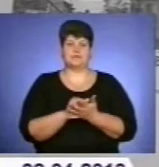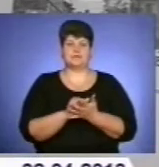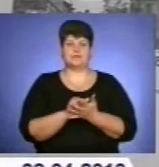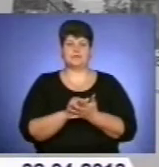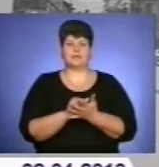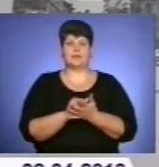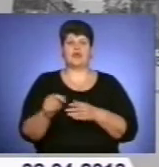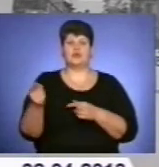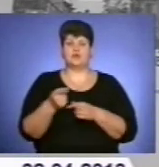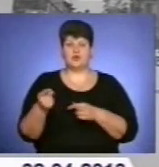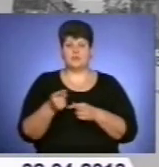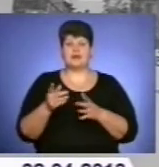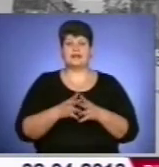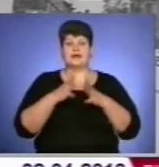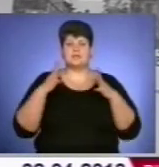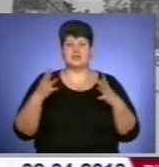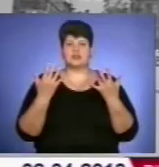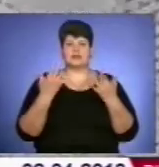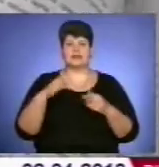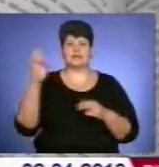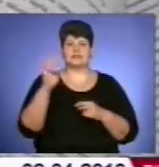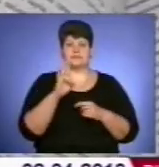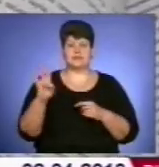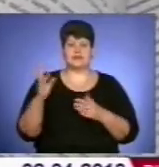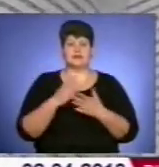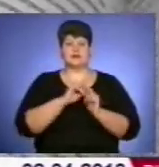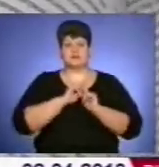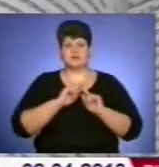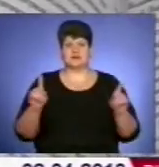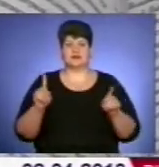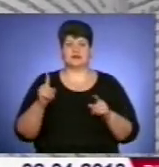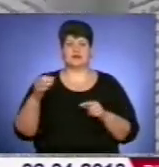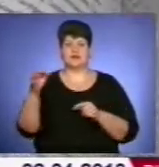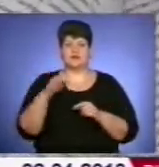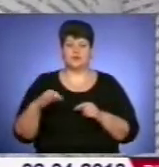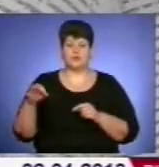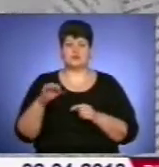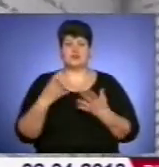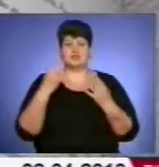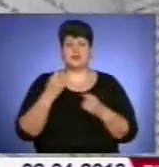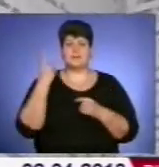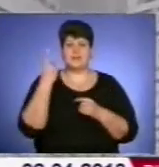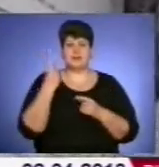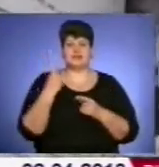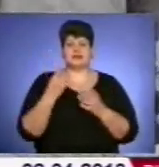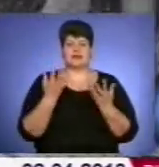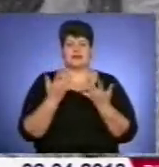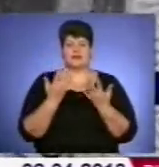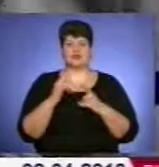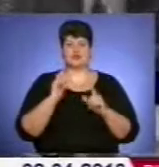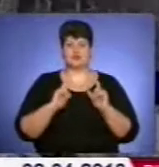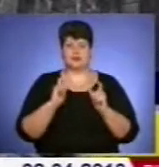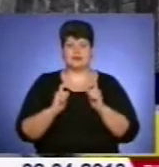У Тернополі найбільша кількість храмів, є унікальний рукотворний став, а ще місто перше за кількістю студентів. Тарас Цикленяк